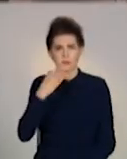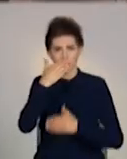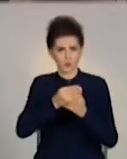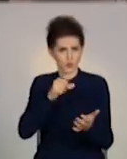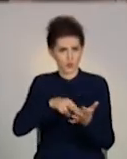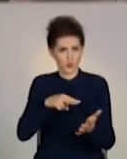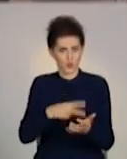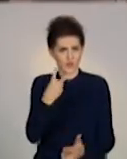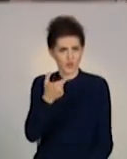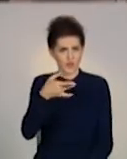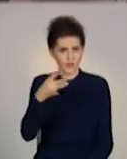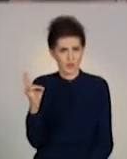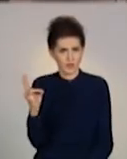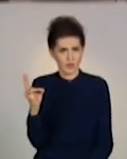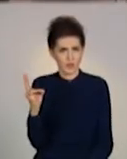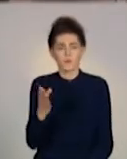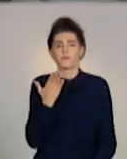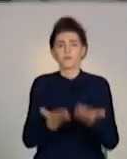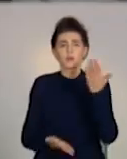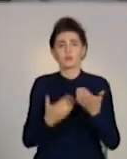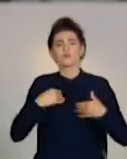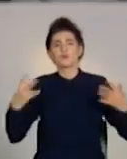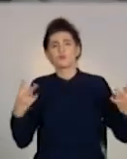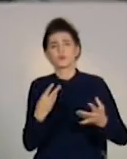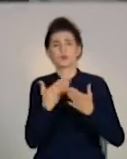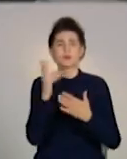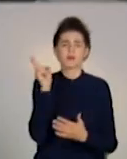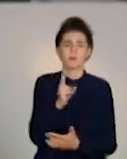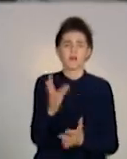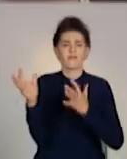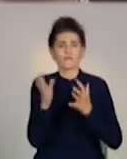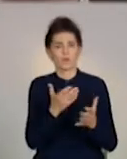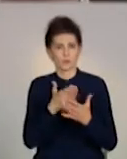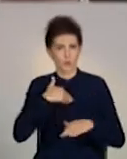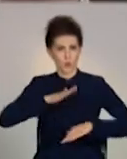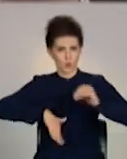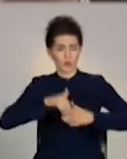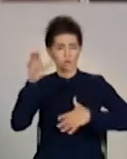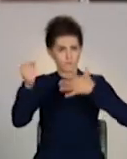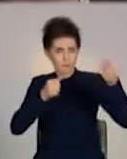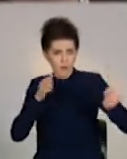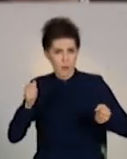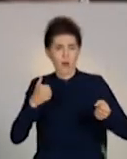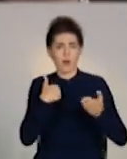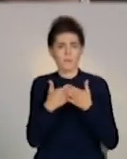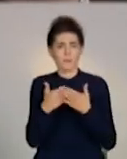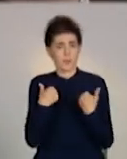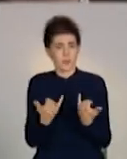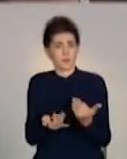Особливо, якщо в громадському транспорту використовуюся. Я зараз приїду додому,